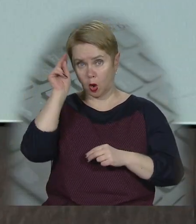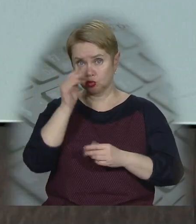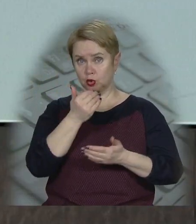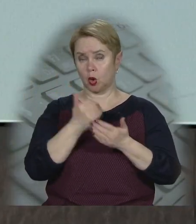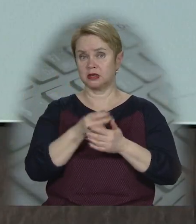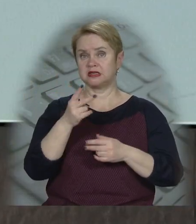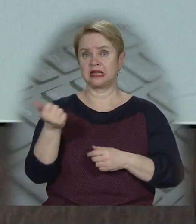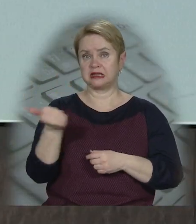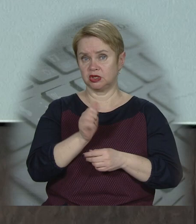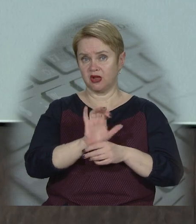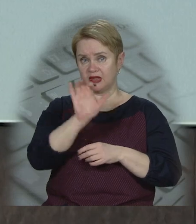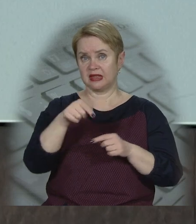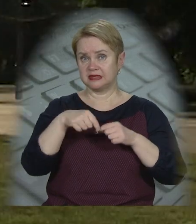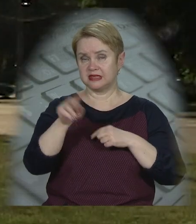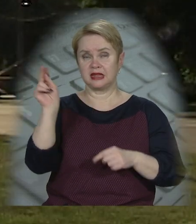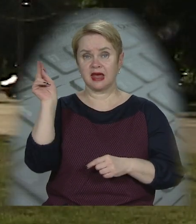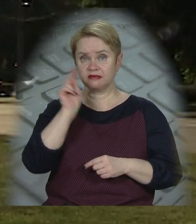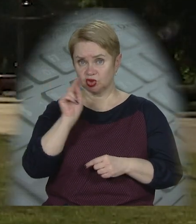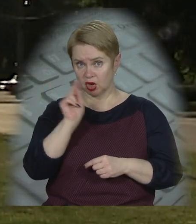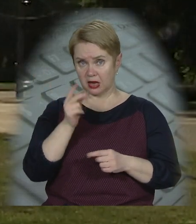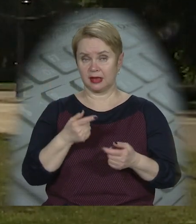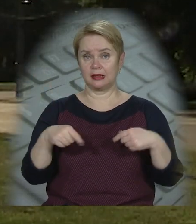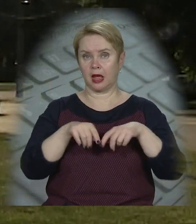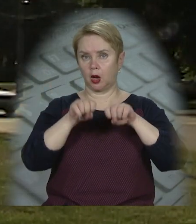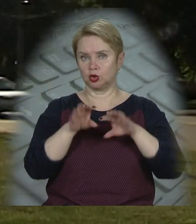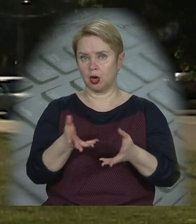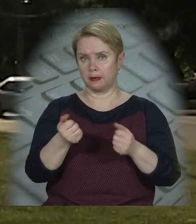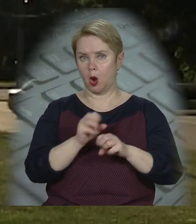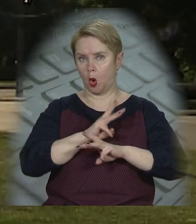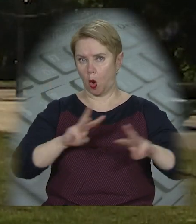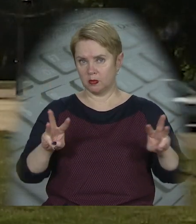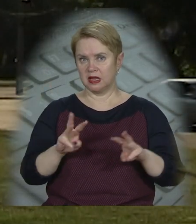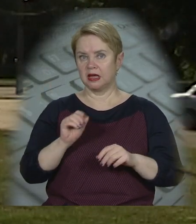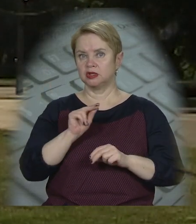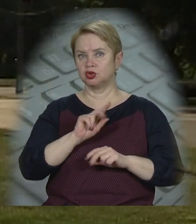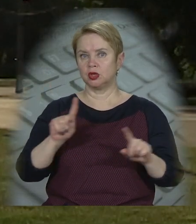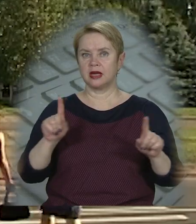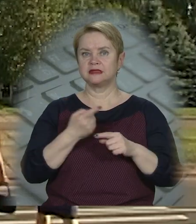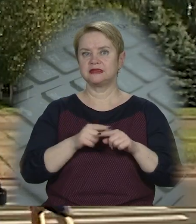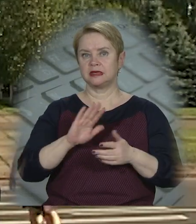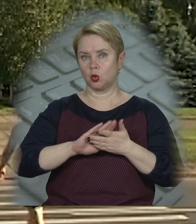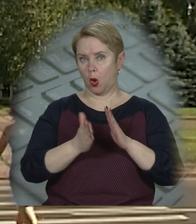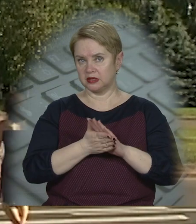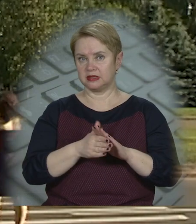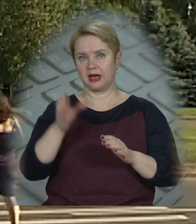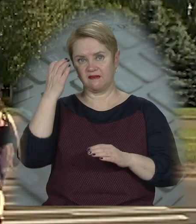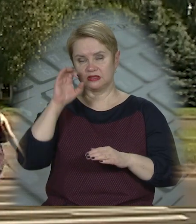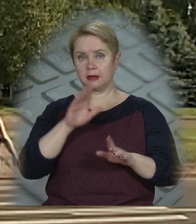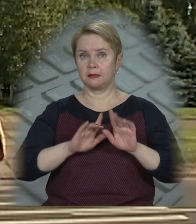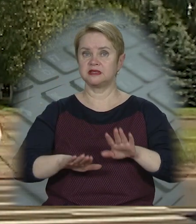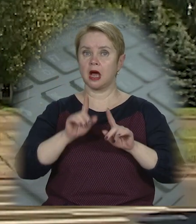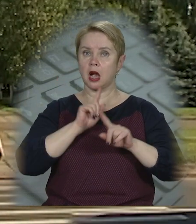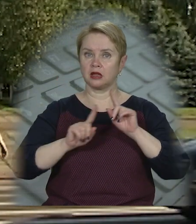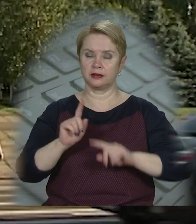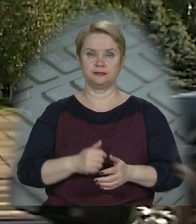учнів до кінця тижня відправили на дистанційне навчання. Таке рішення прийняла комісія з надзвичайних ситуацій Криворізької міськради.